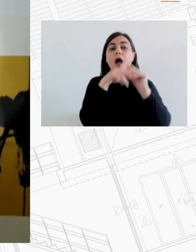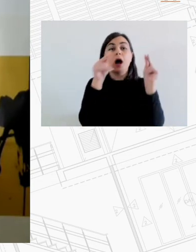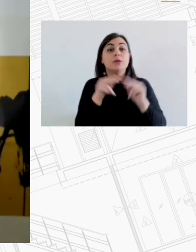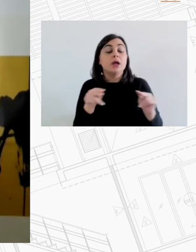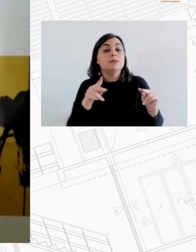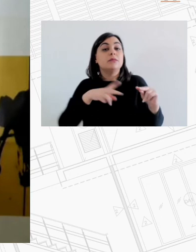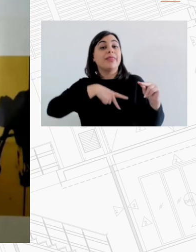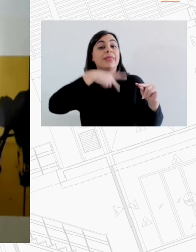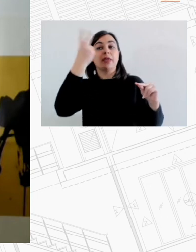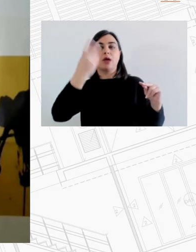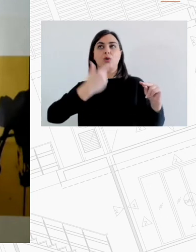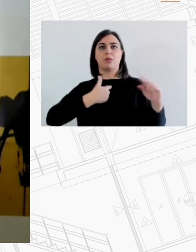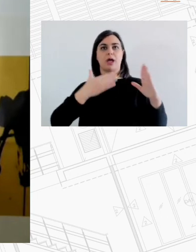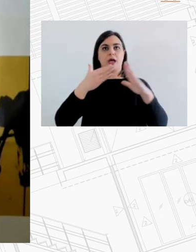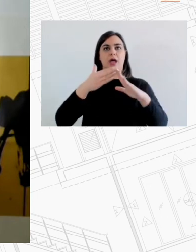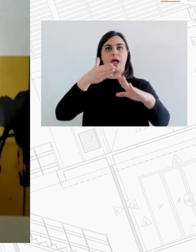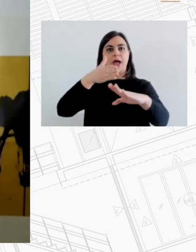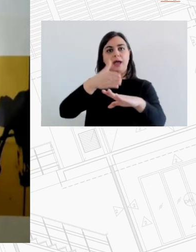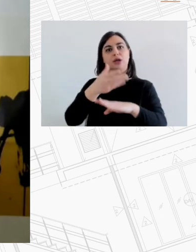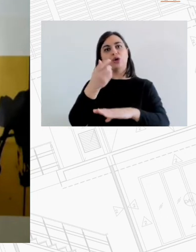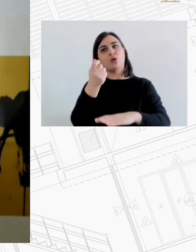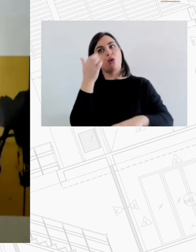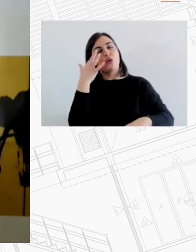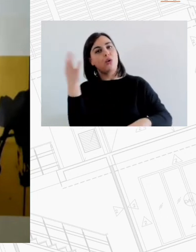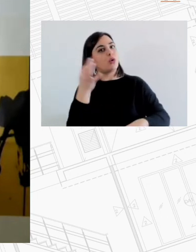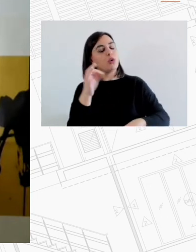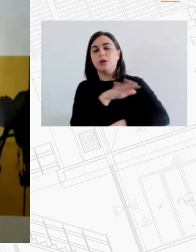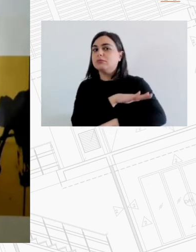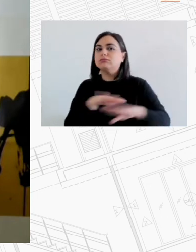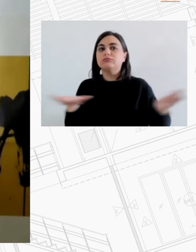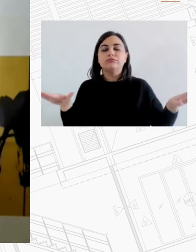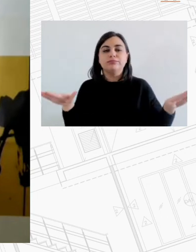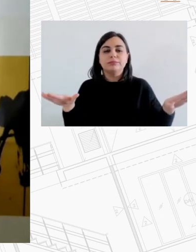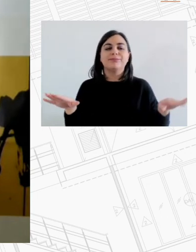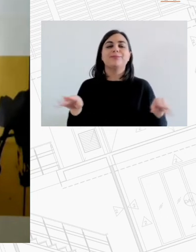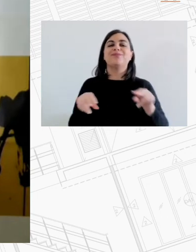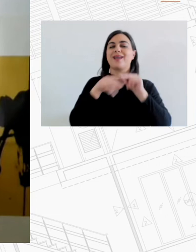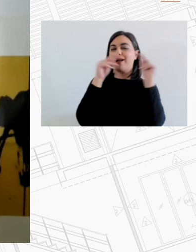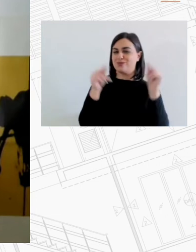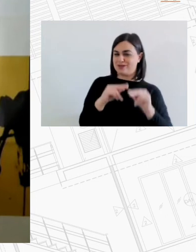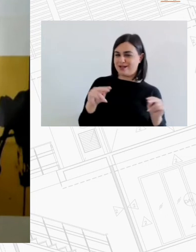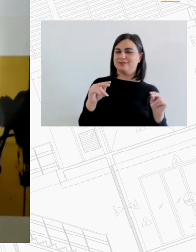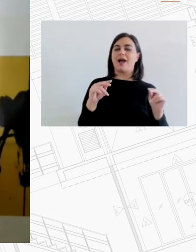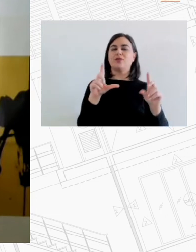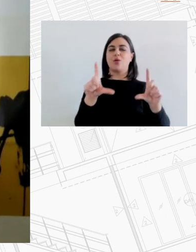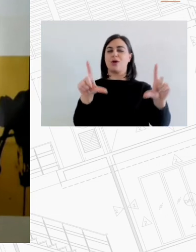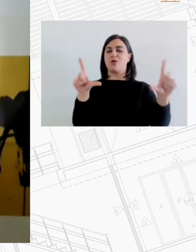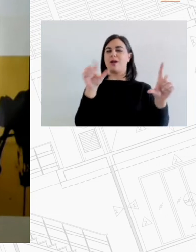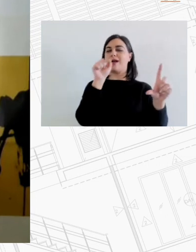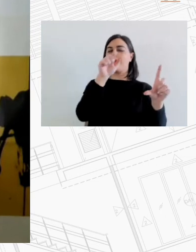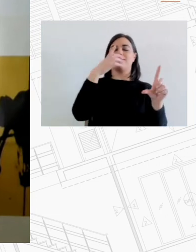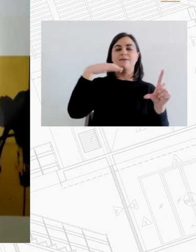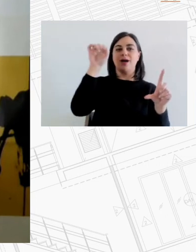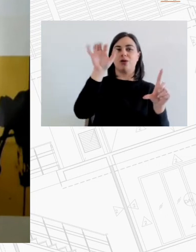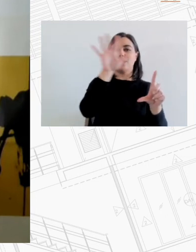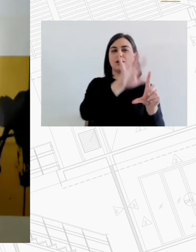σεβαστό καθόλου οπότε είναι ενδεικτικό πως μια απόφαση που παίρνει κανείς για τη στεγαστική πολιτική μπορεί να έχει